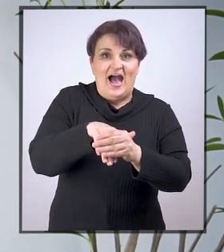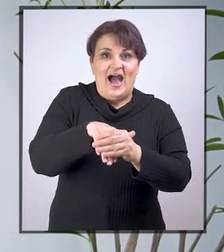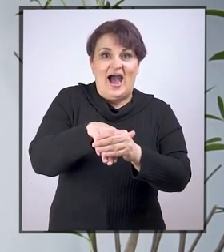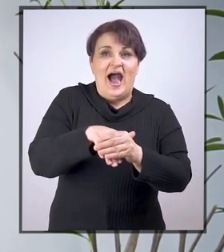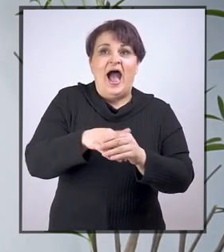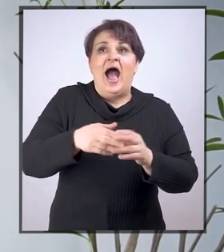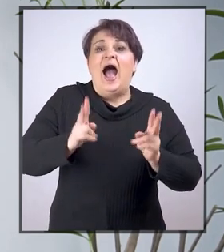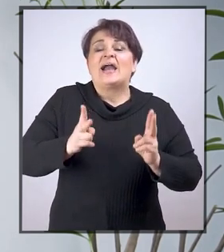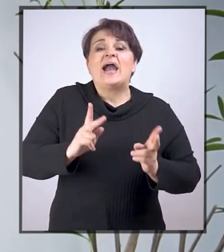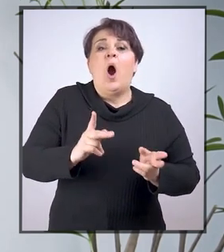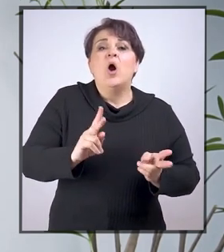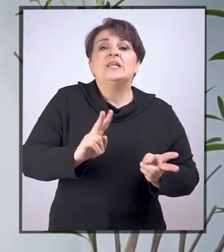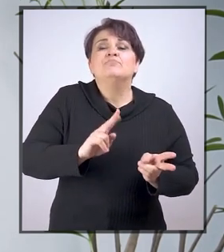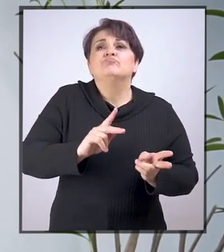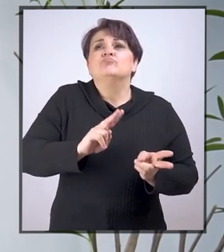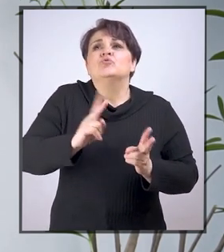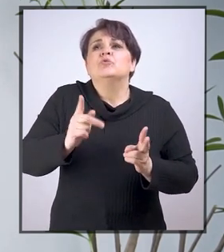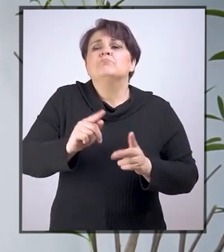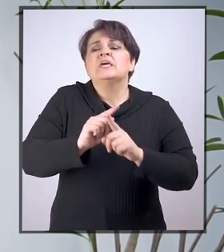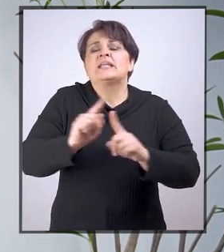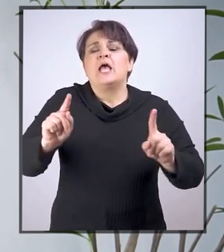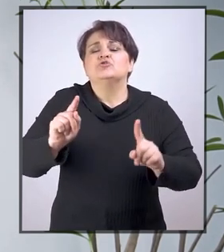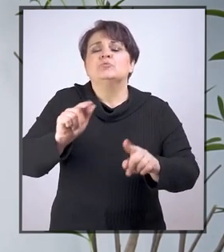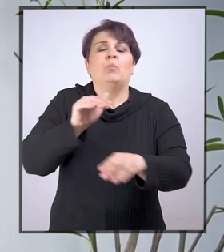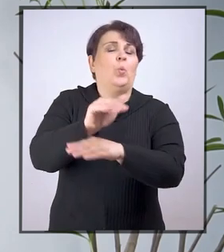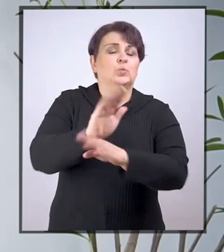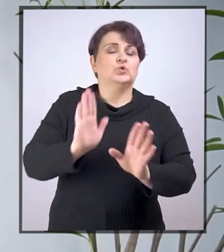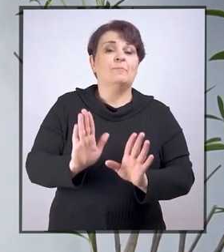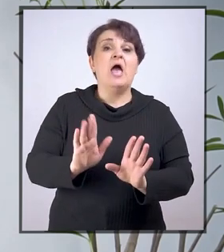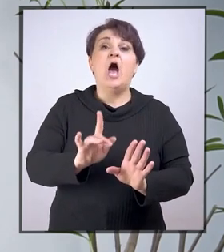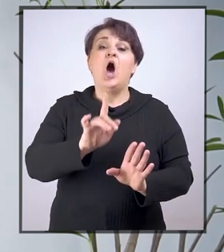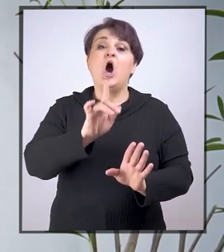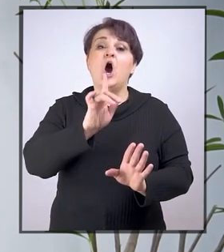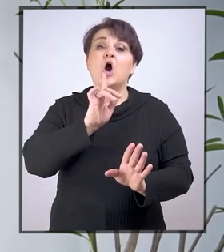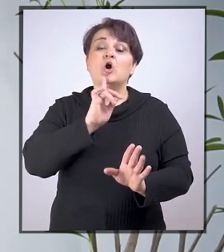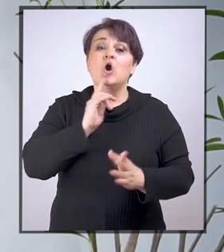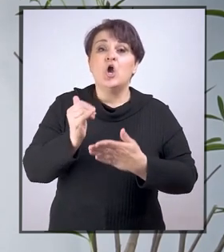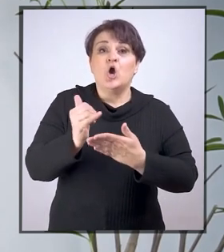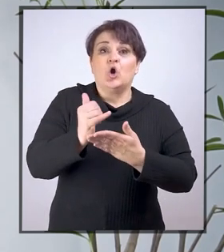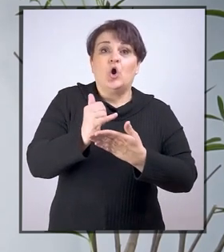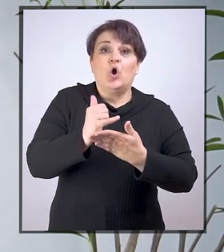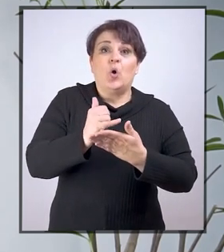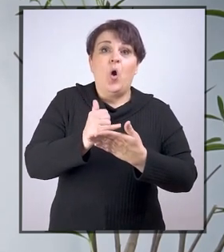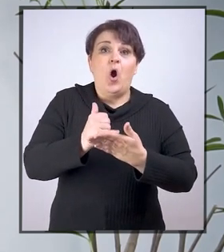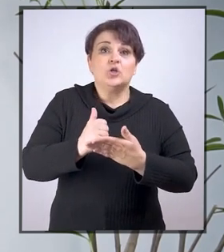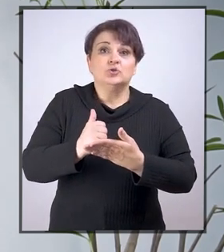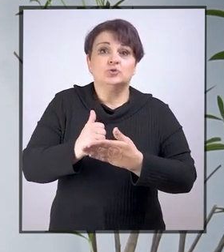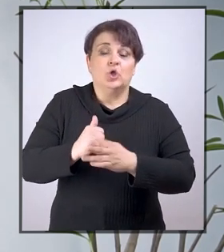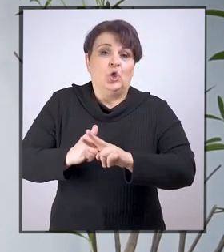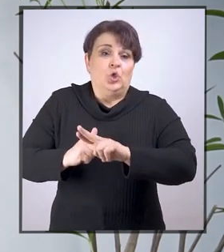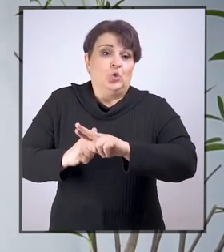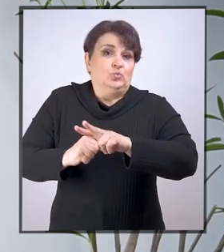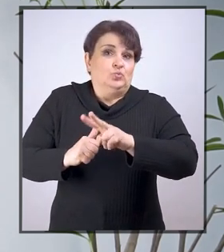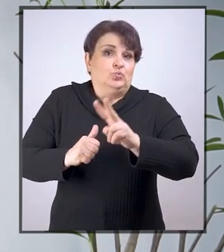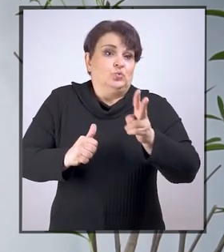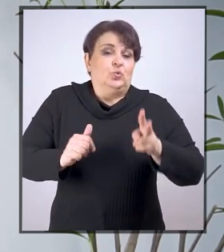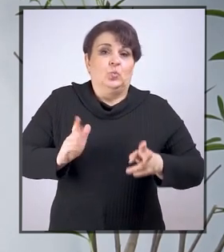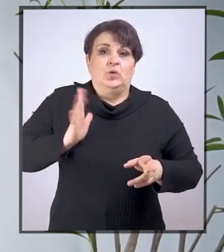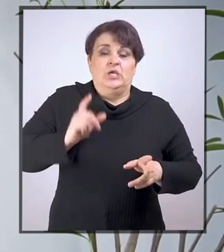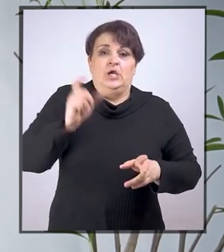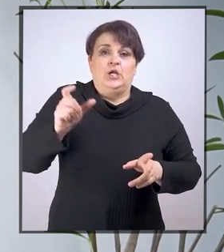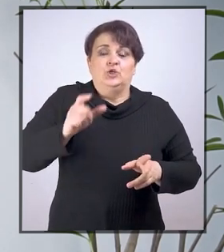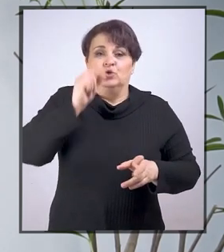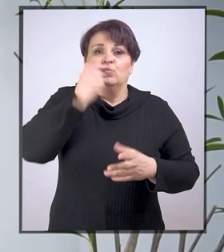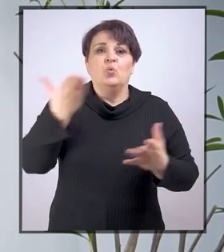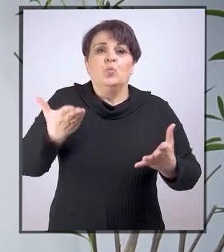zapošljavanju kao i drugim različitim uslugama koje koristi prosječna